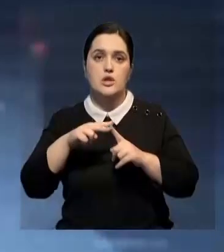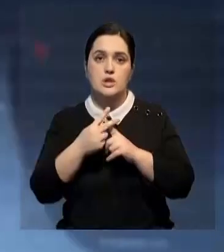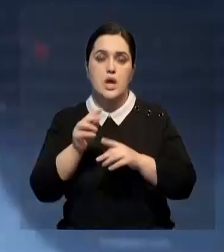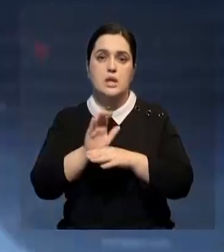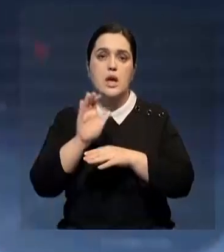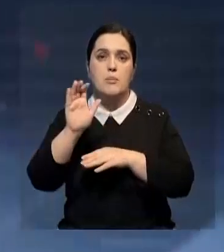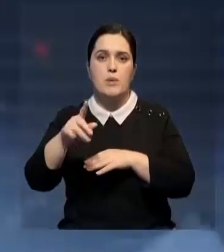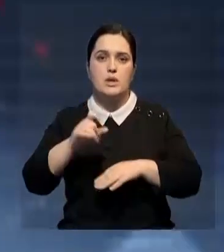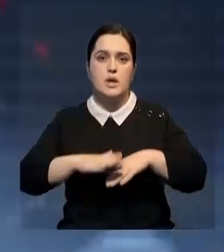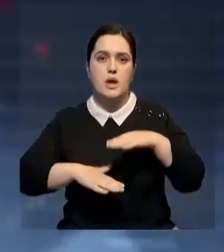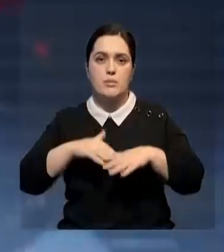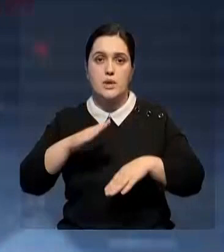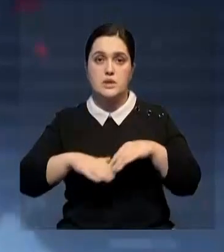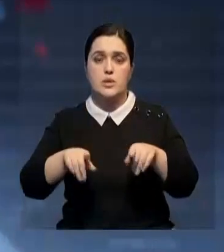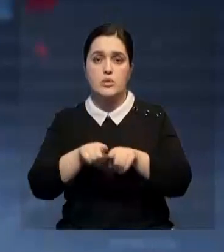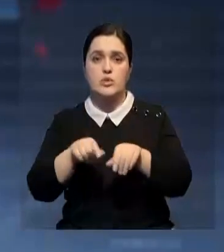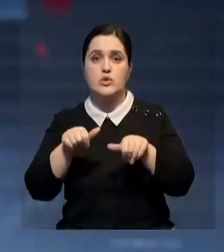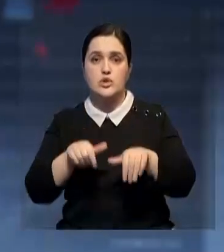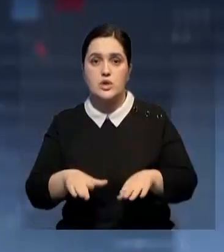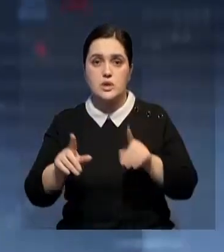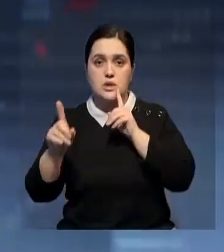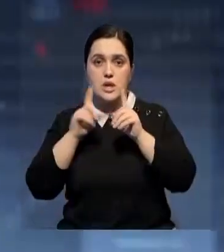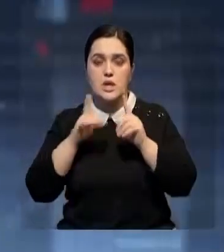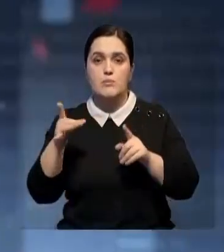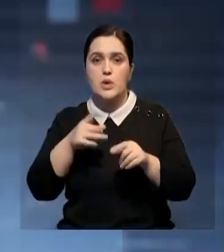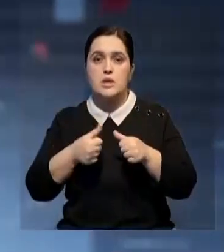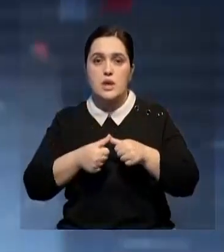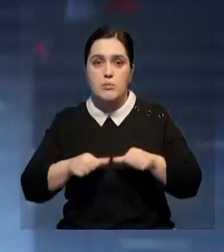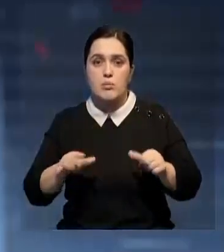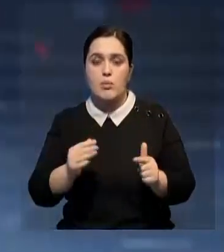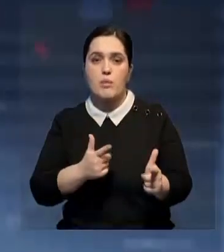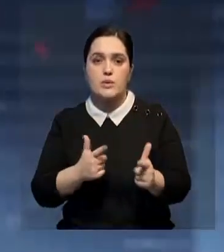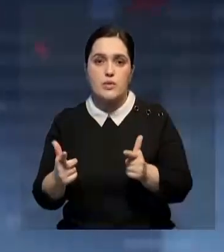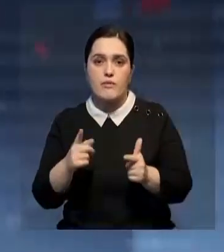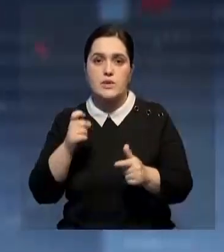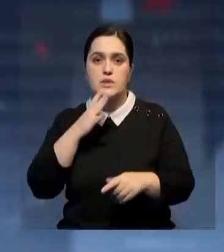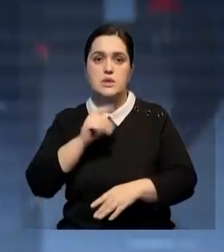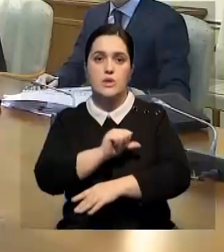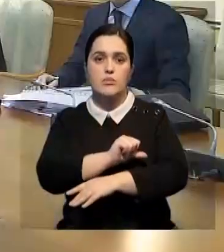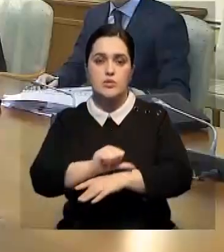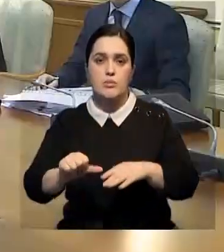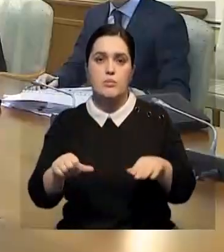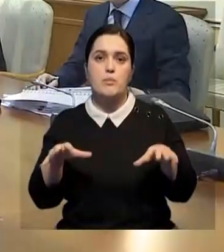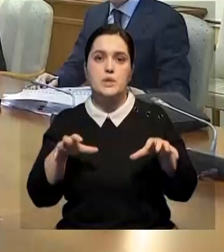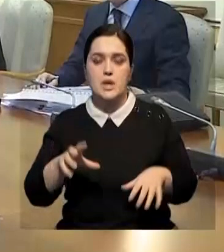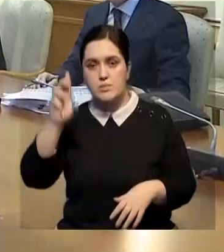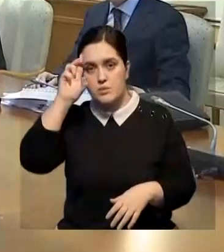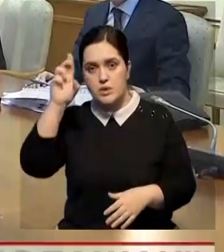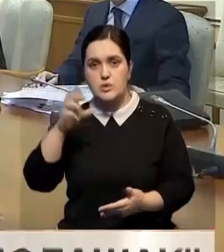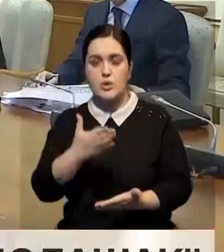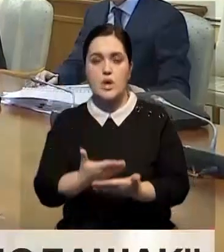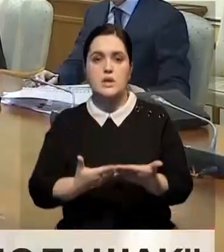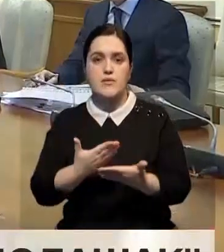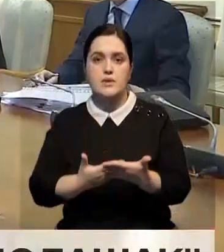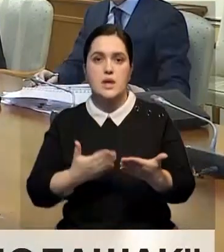стажировку в производственные центры. Такое решение приняли на очередном заседании Республиканской комиссии по подготовке кадров за рубежом под председательством